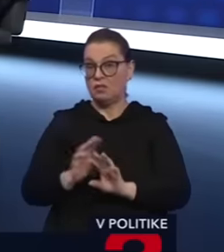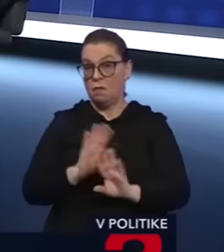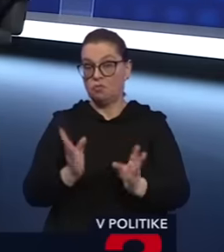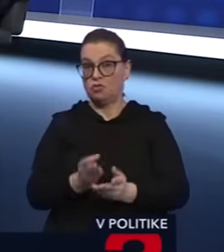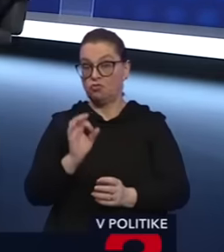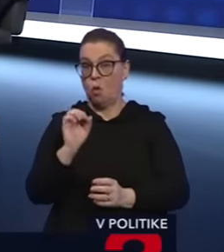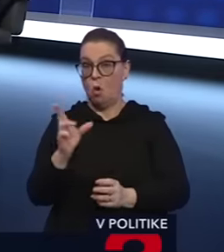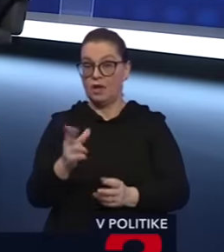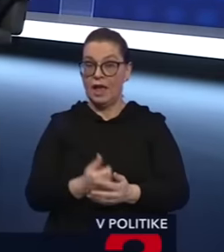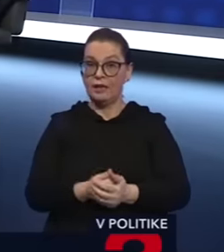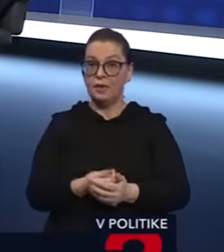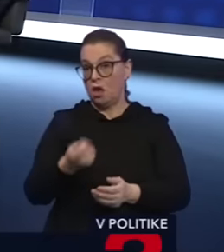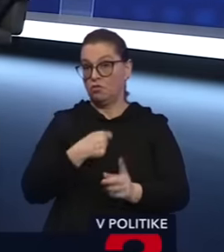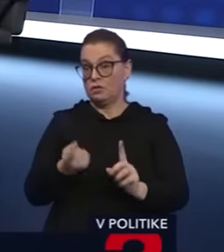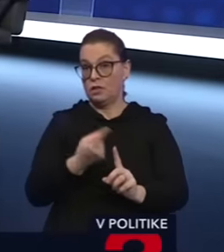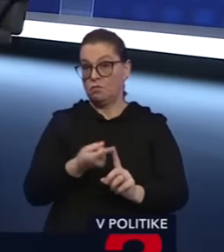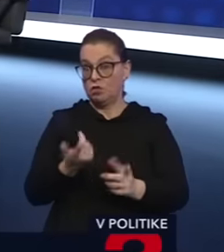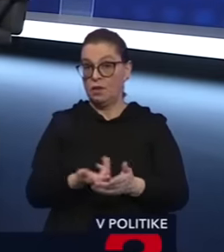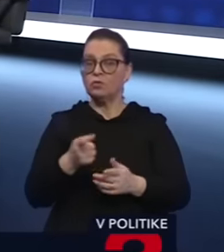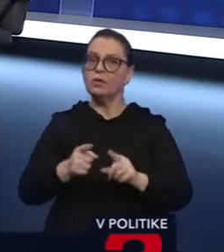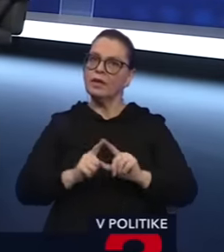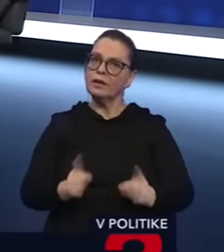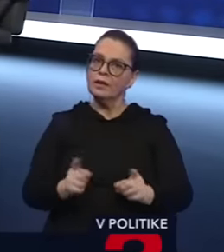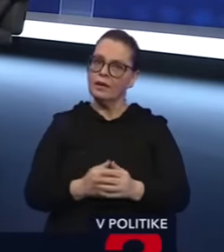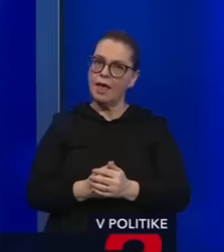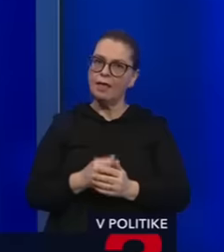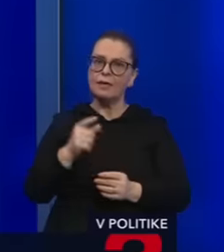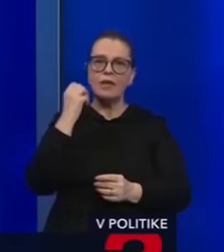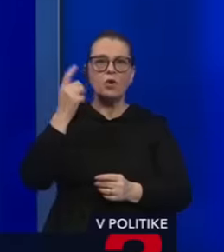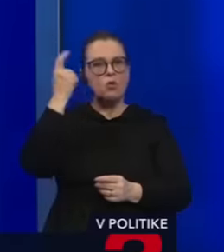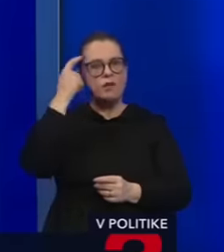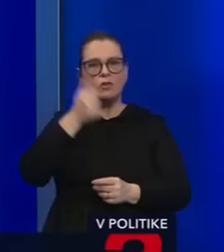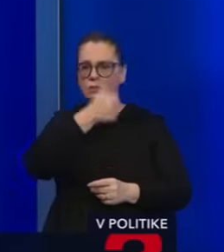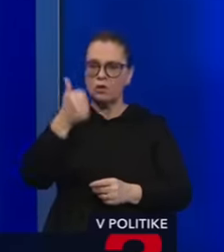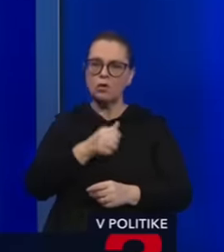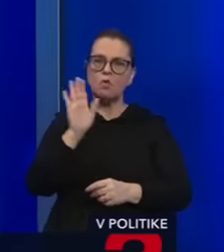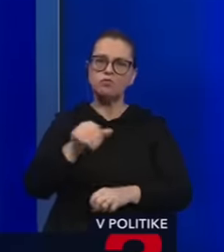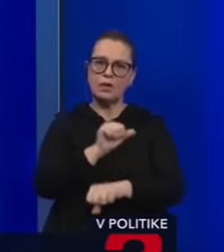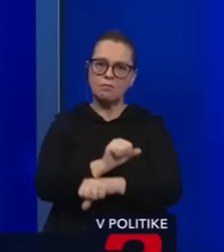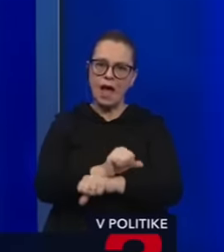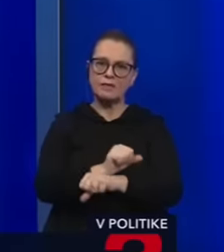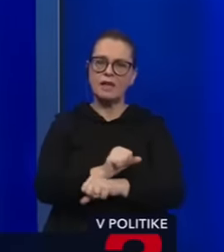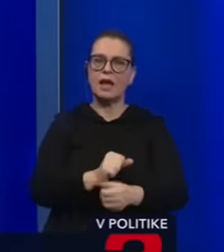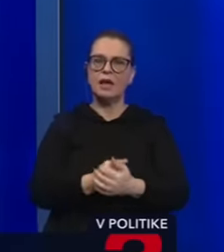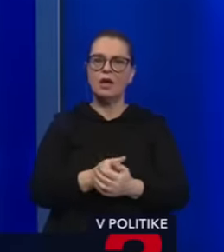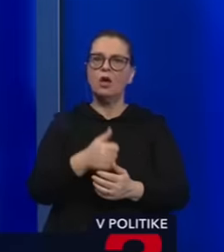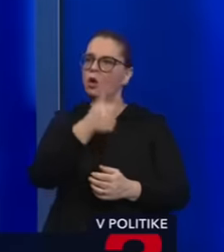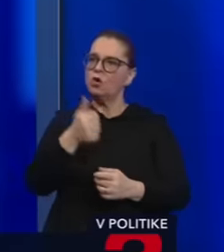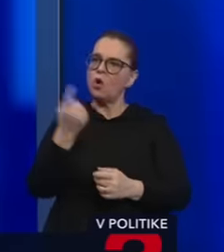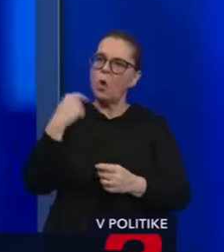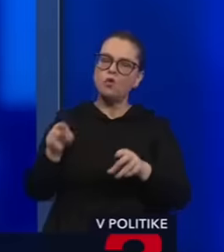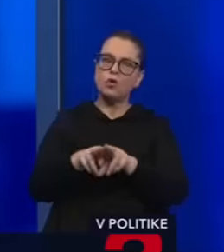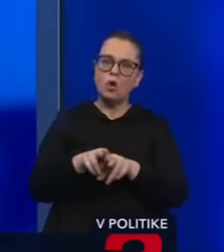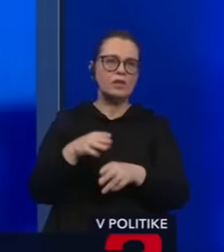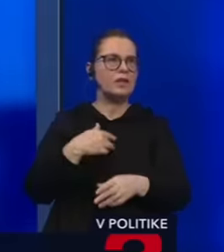OK a nejakou podmienkou vyviaznem. Je iné, keď si mám uvedomiť, že rok budem sedeť v base, rok budem od rodiny, rok nebudem